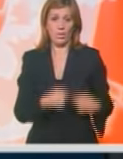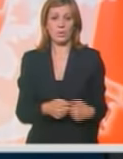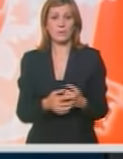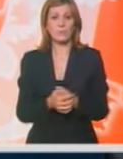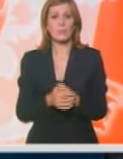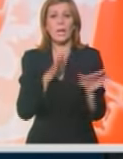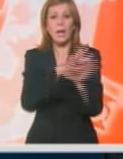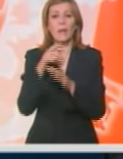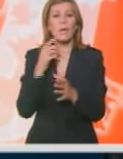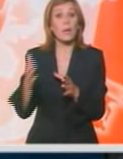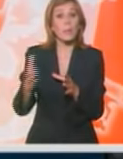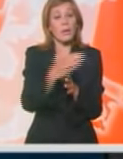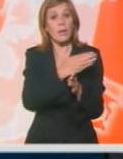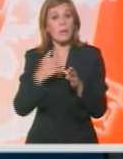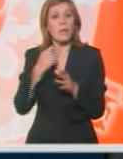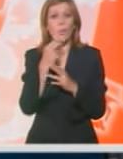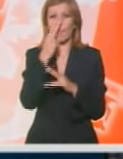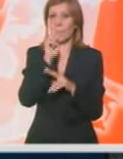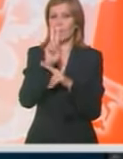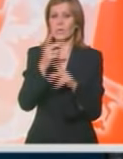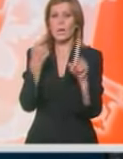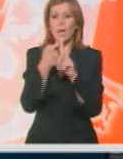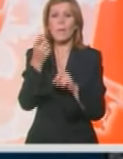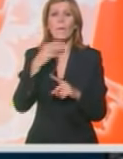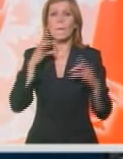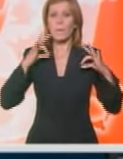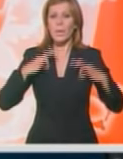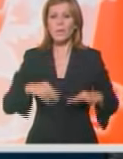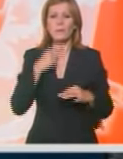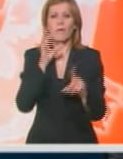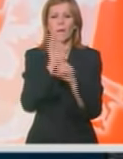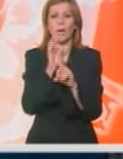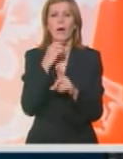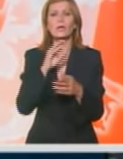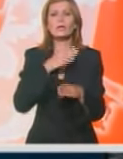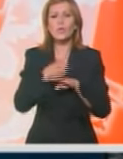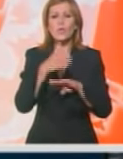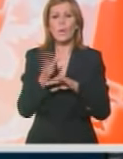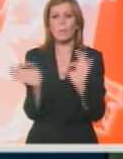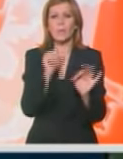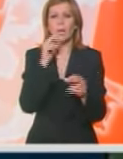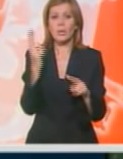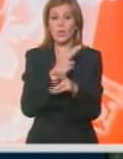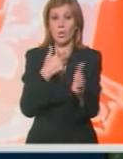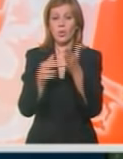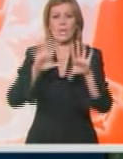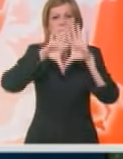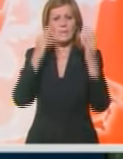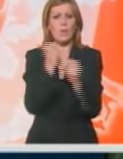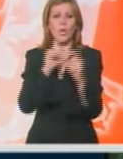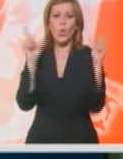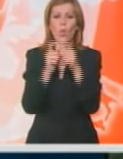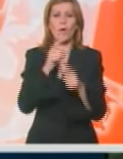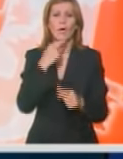Napad je privukao pažnju Kremlja, a predsjednik Medvedev naredio Federalnoj službi bezbednosti i državnom tužilaštvu da učine sve da uhvate